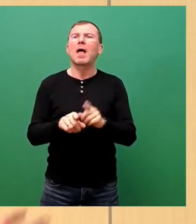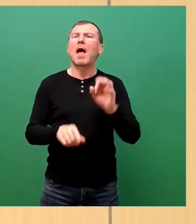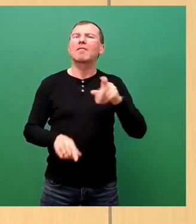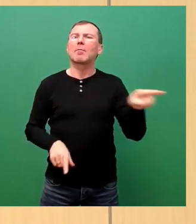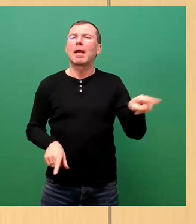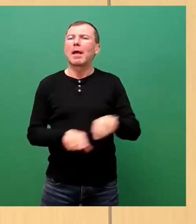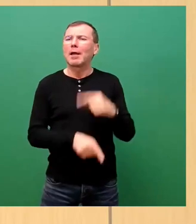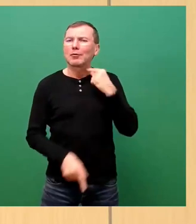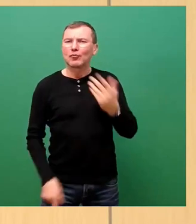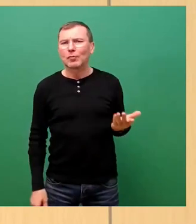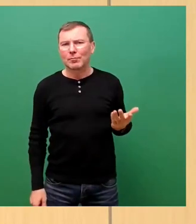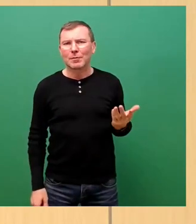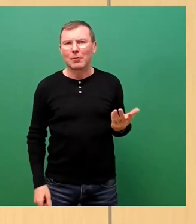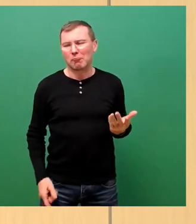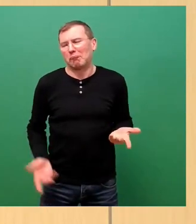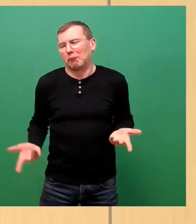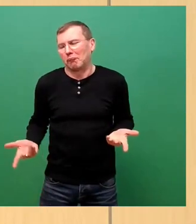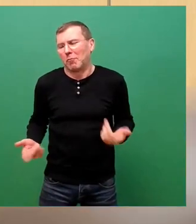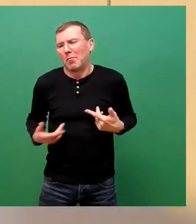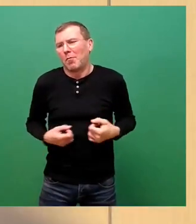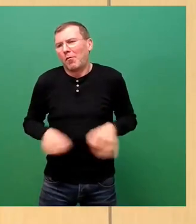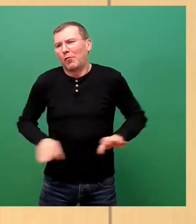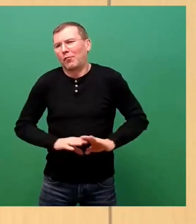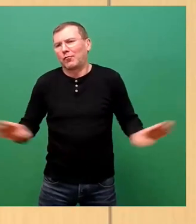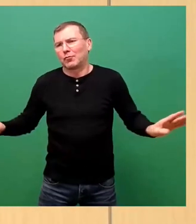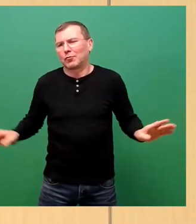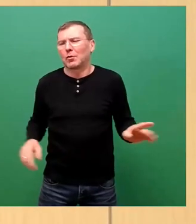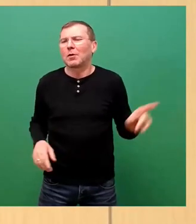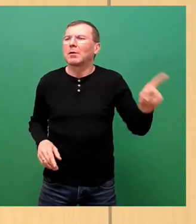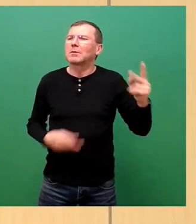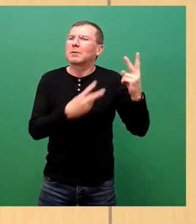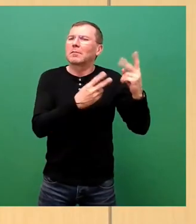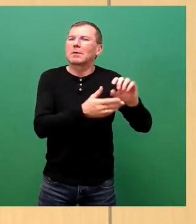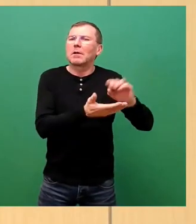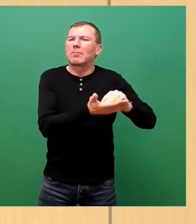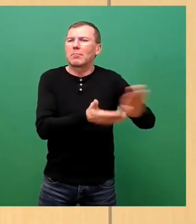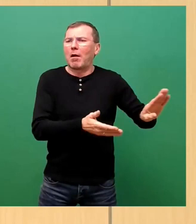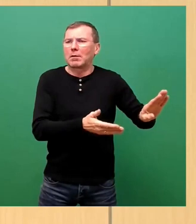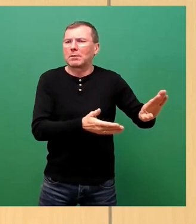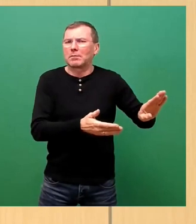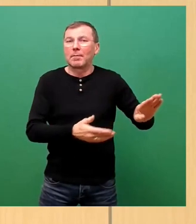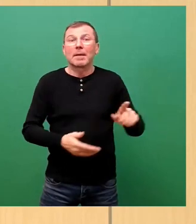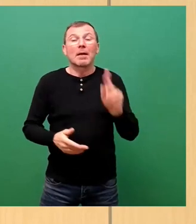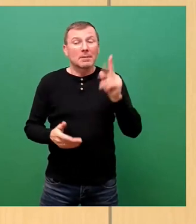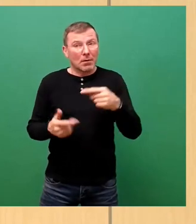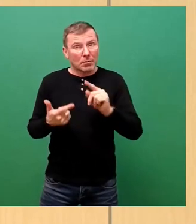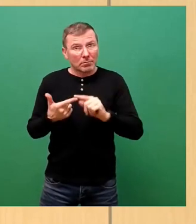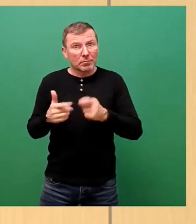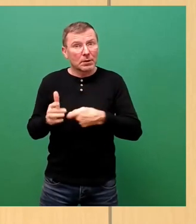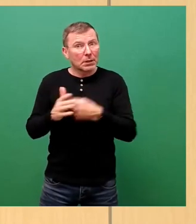ja, weil sozusagen, das ist ihr Kernmarken, ihr Markenkern. Was auch rausgefallen ist, ist,